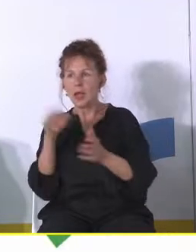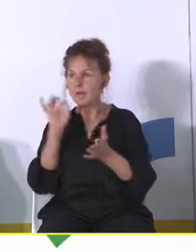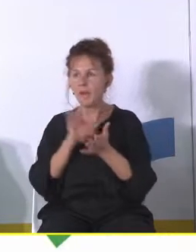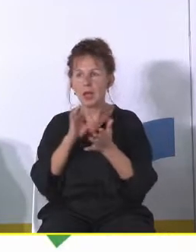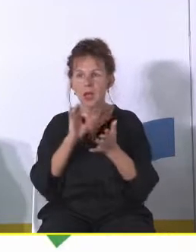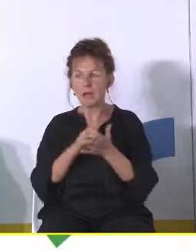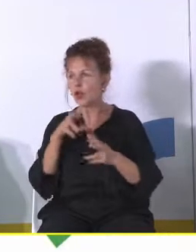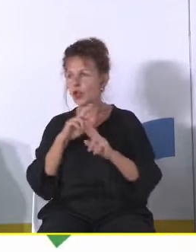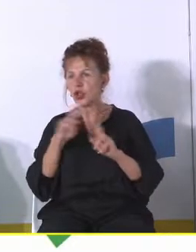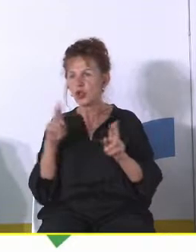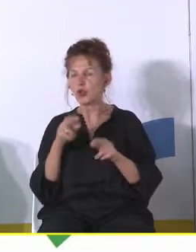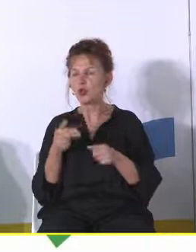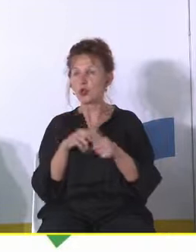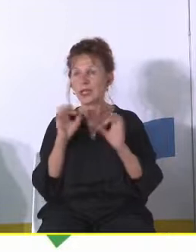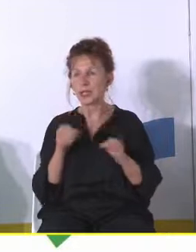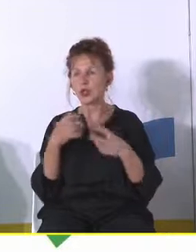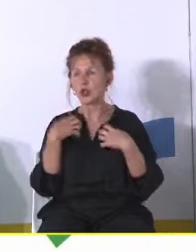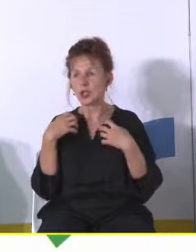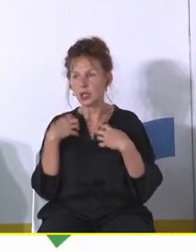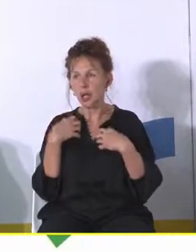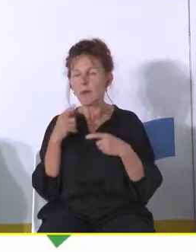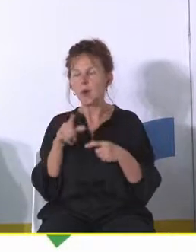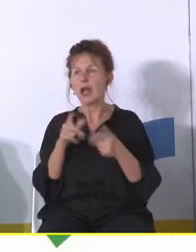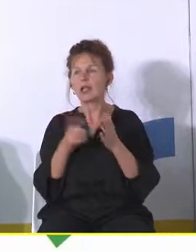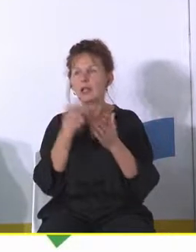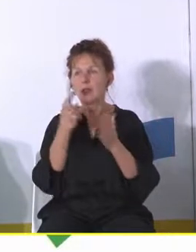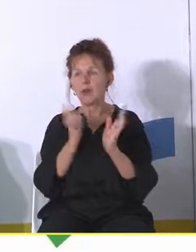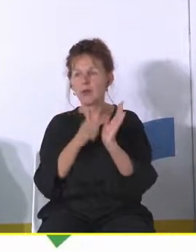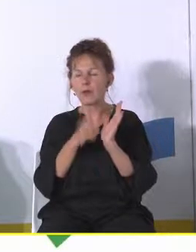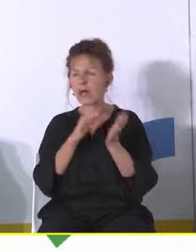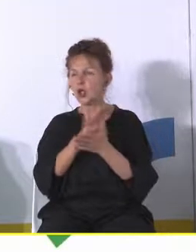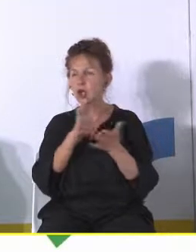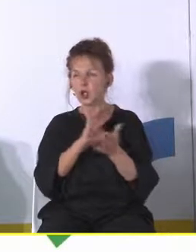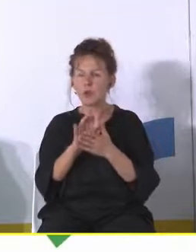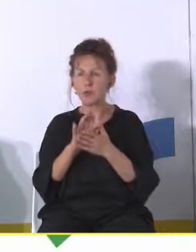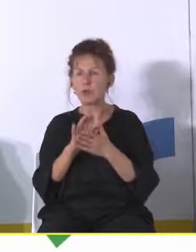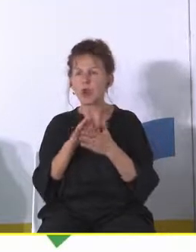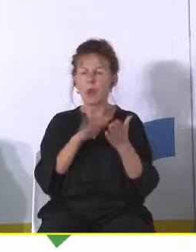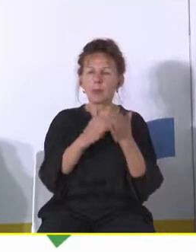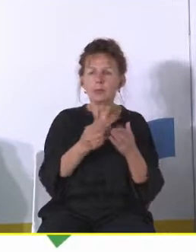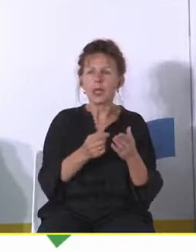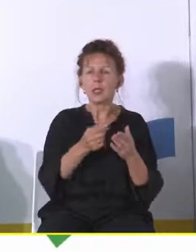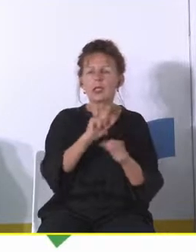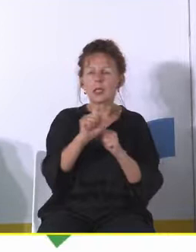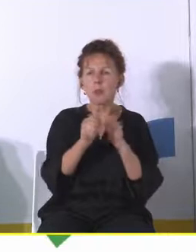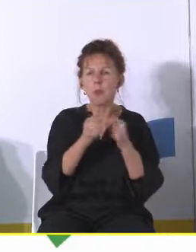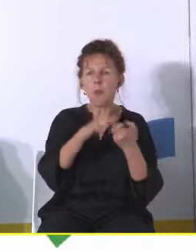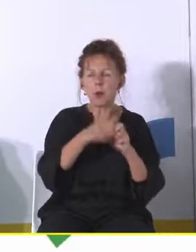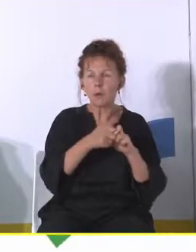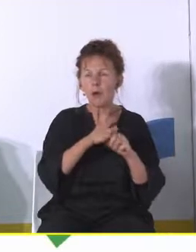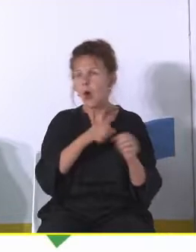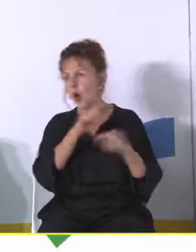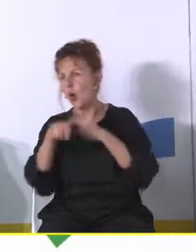rzeczywistości w której żyjemy ona często wymaga dosyć szybkiego reagowania na pojawiające się nowe okoliczności